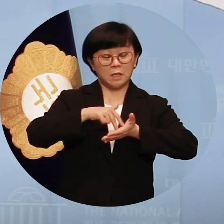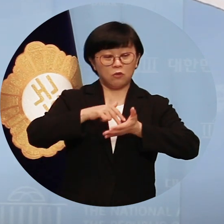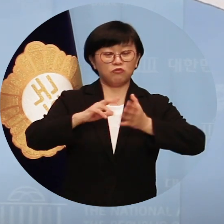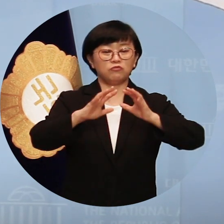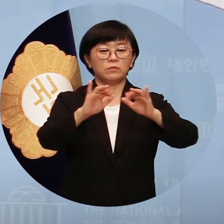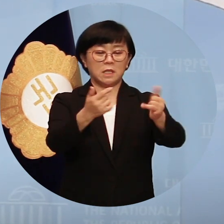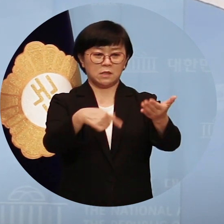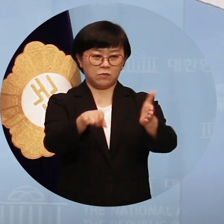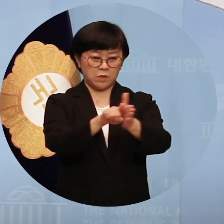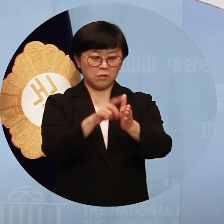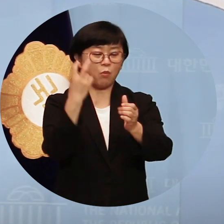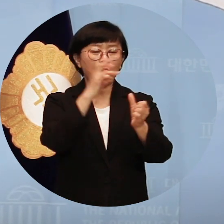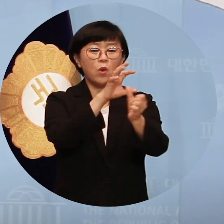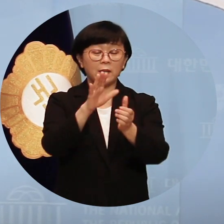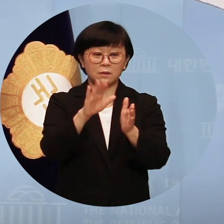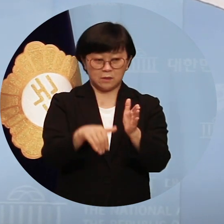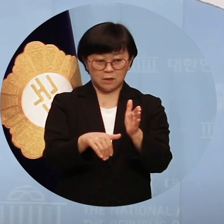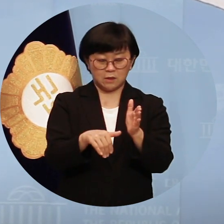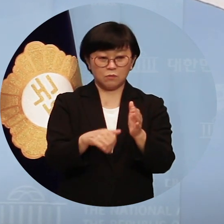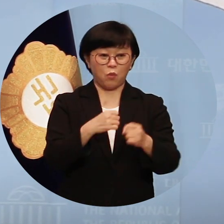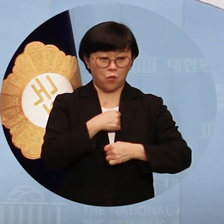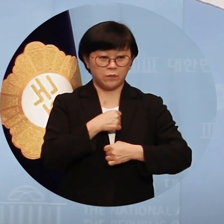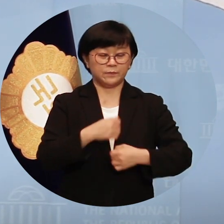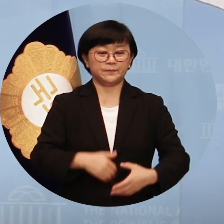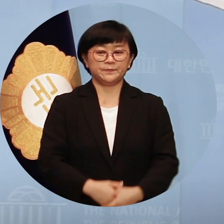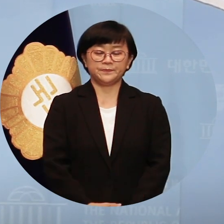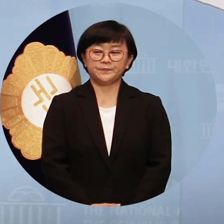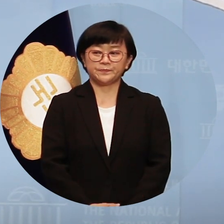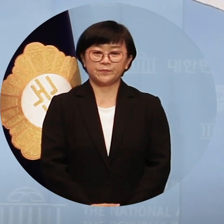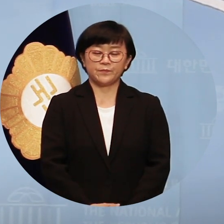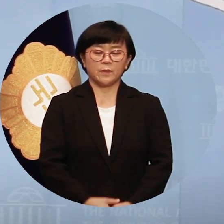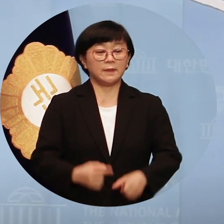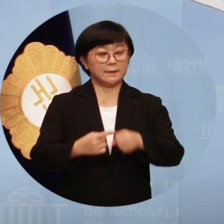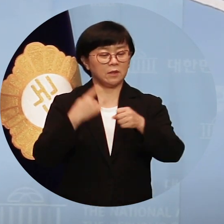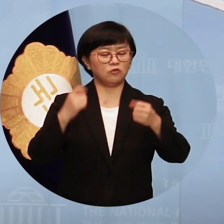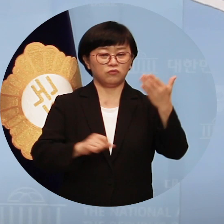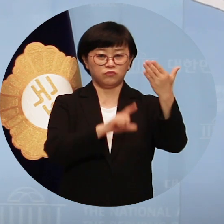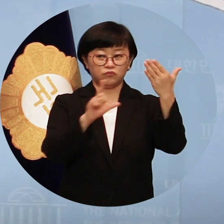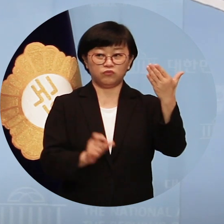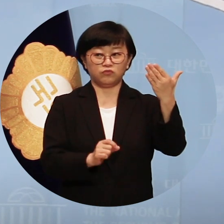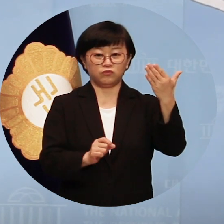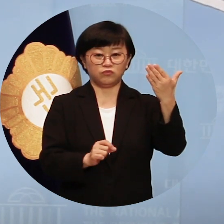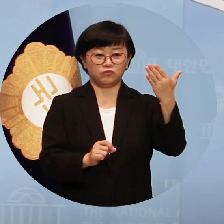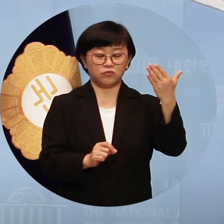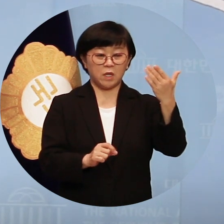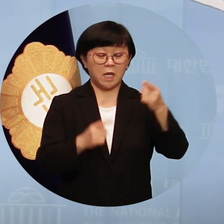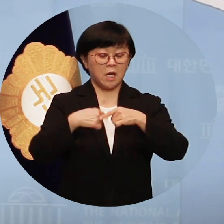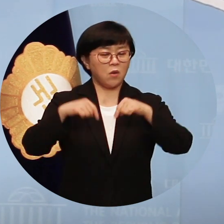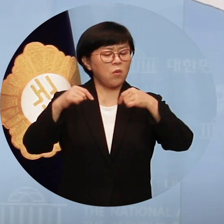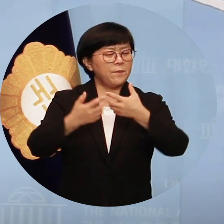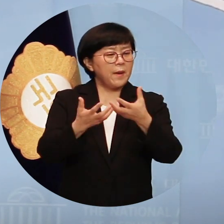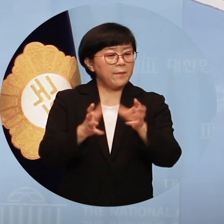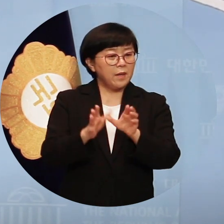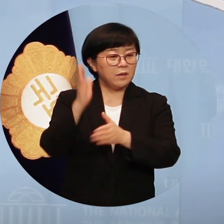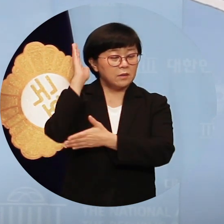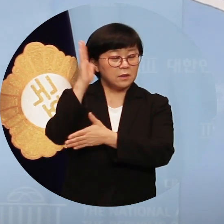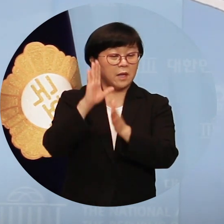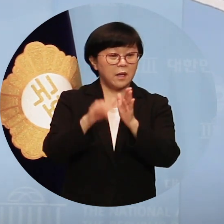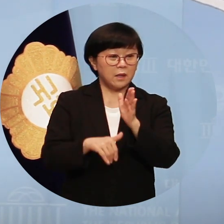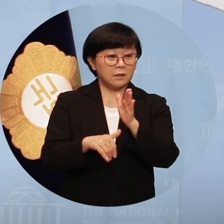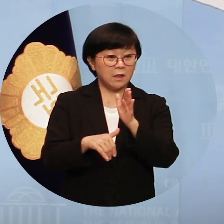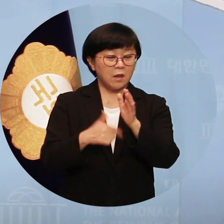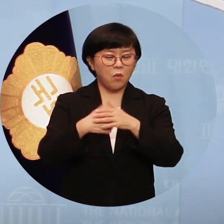국민을 지켜야 할 때입니다. 저는 작년 9월 비교섭단체 대표연서를